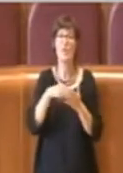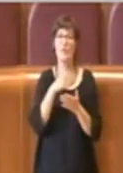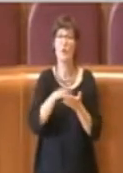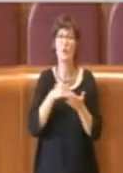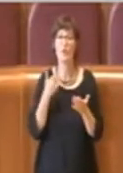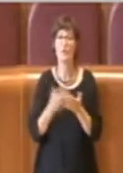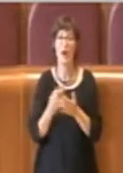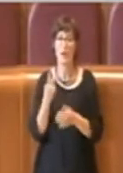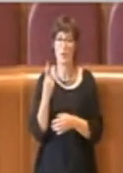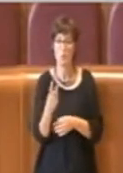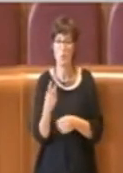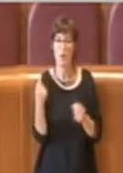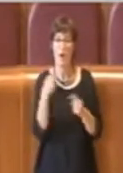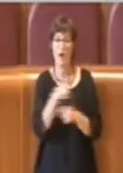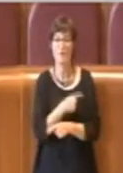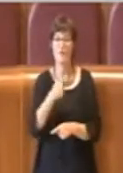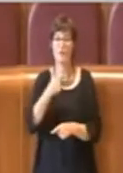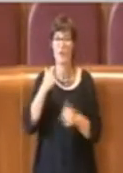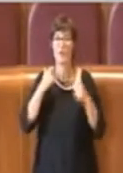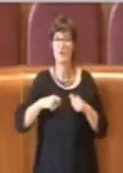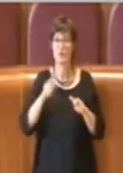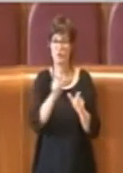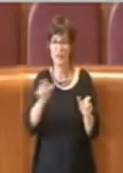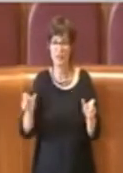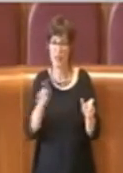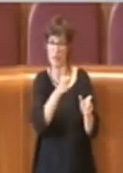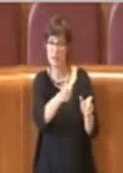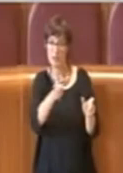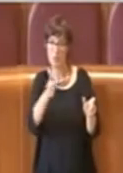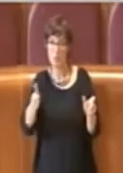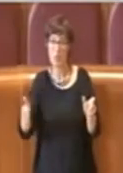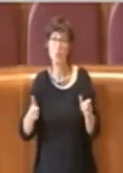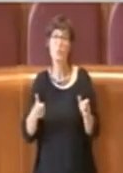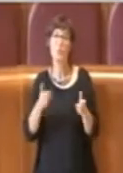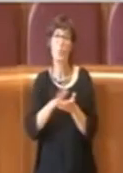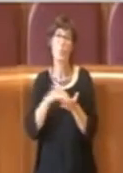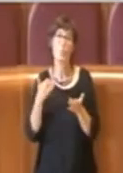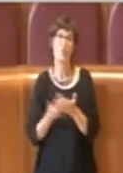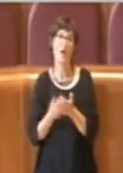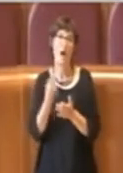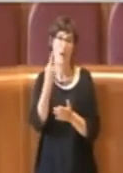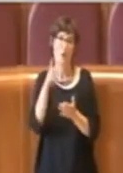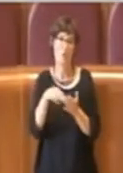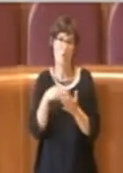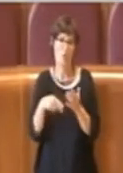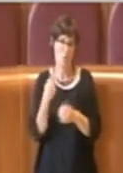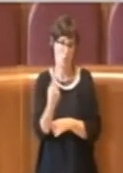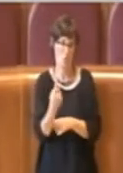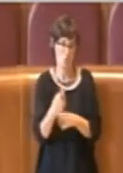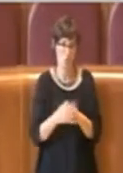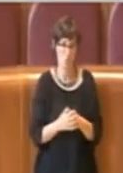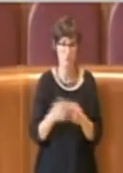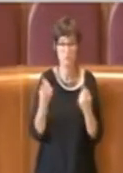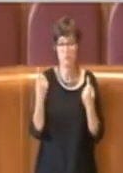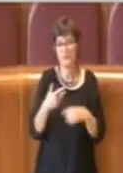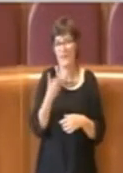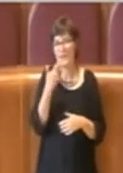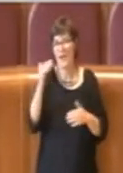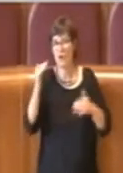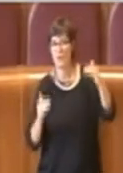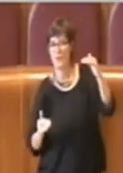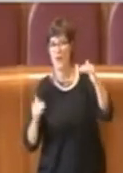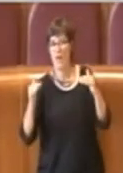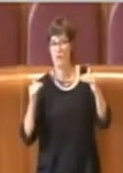voto. Quindi è chiaro che questo aspetto va anche ad inficiare all'interno della commissione esecutiva. Ne deriva che l